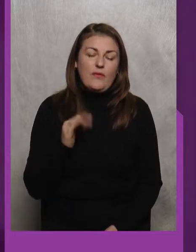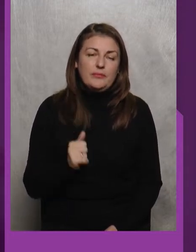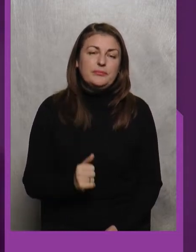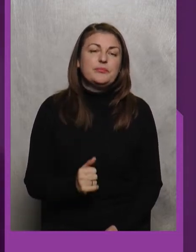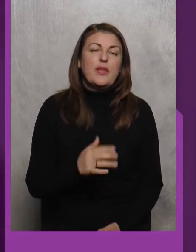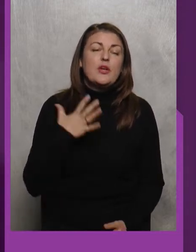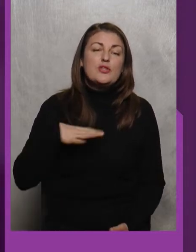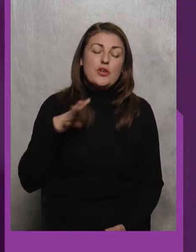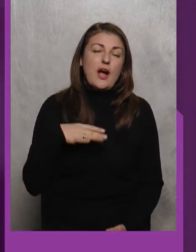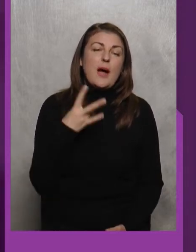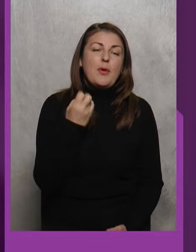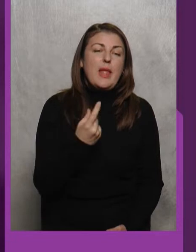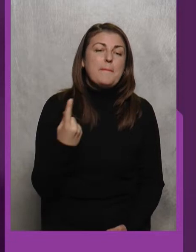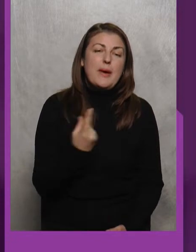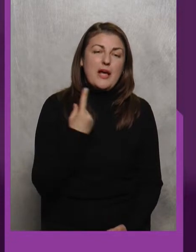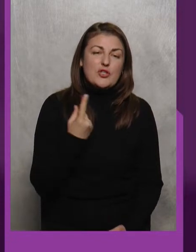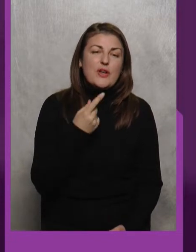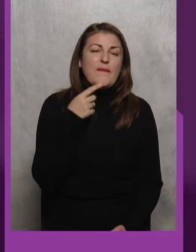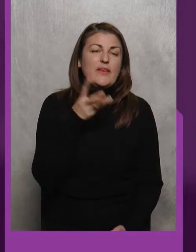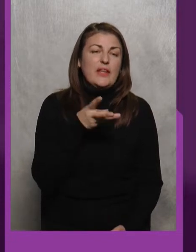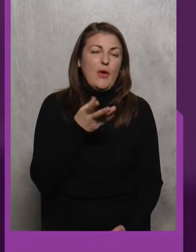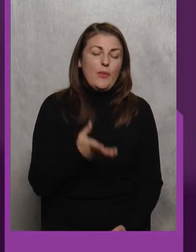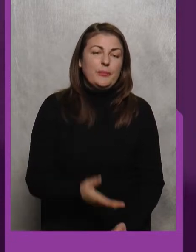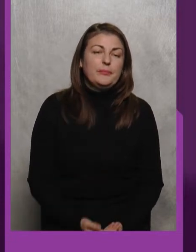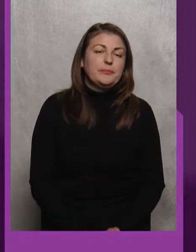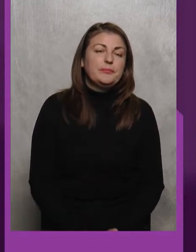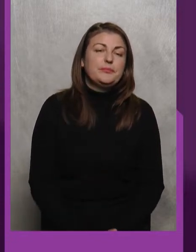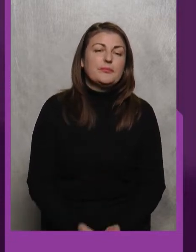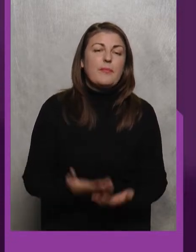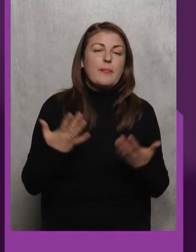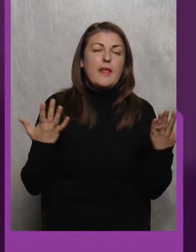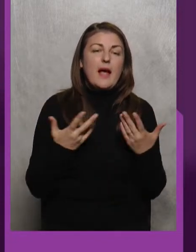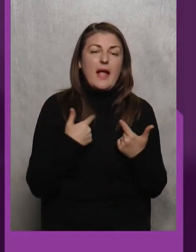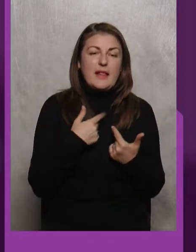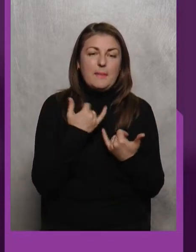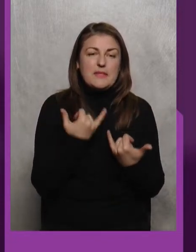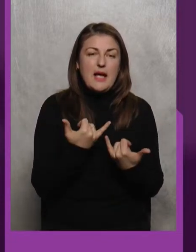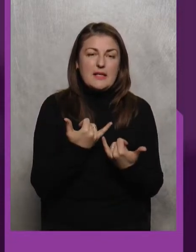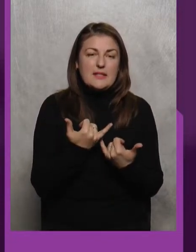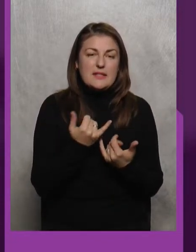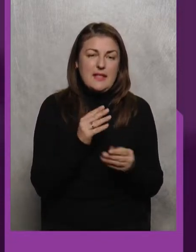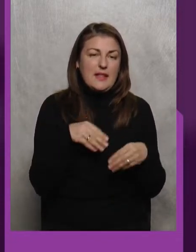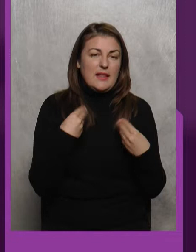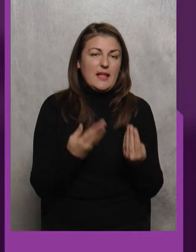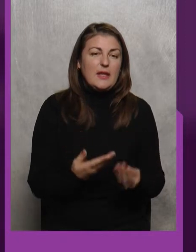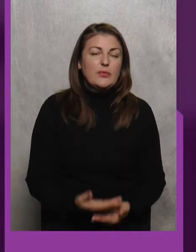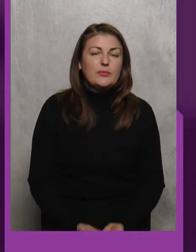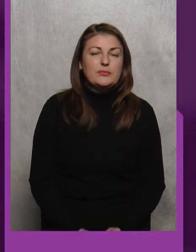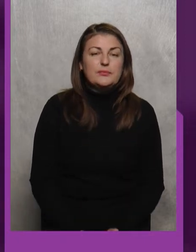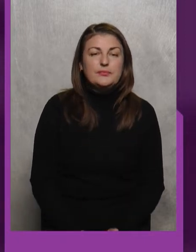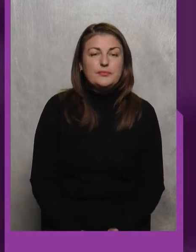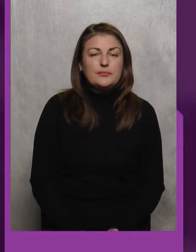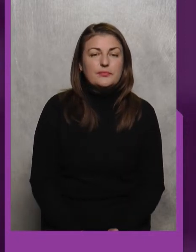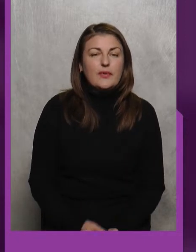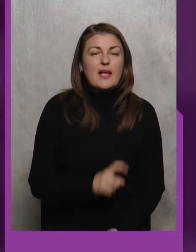Чекаємо на перше Відео Яке нам зараз Нададуть З